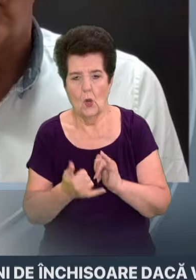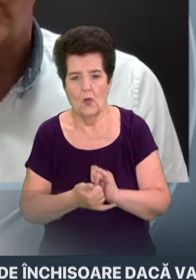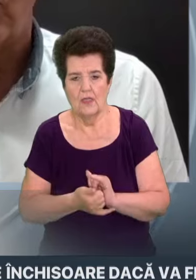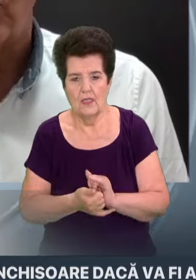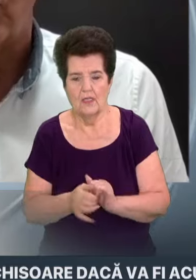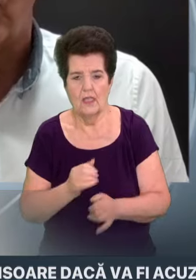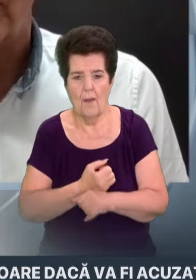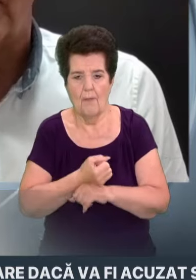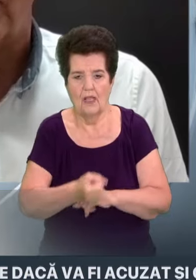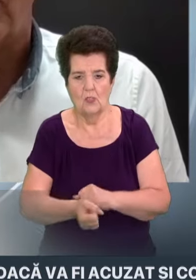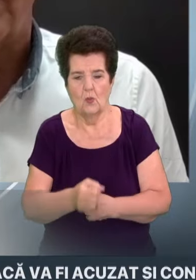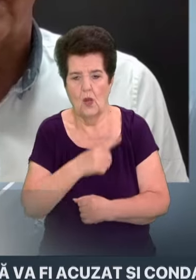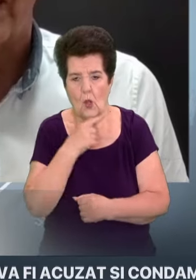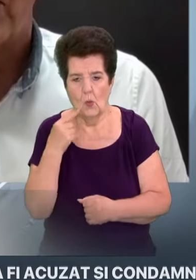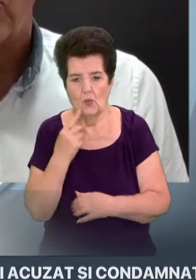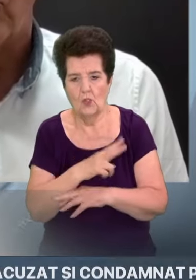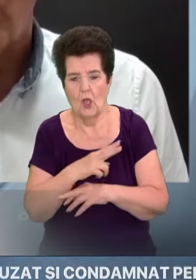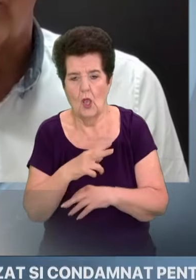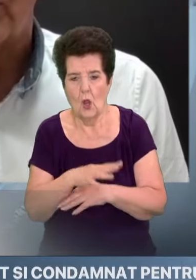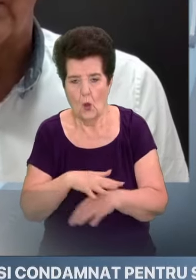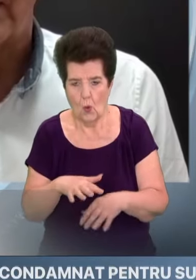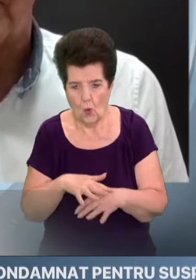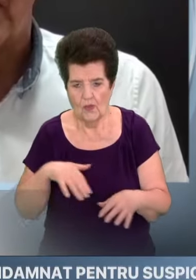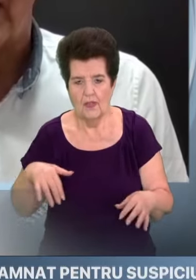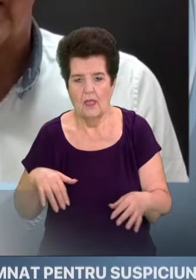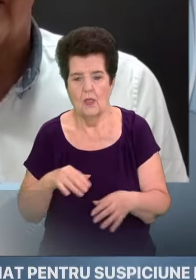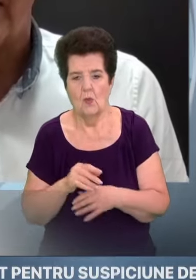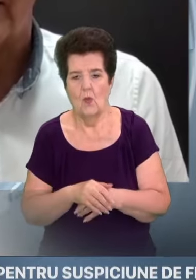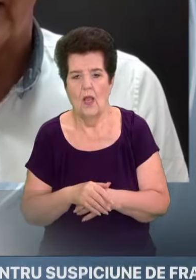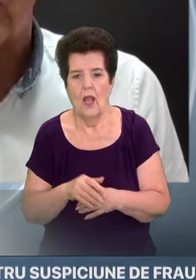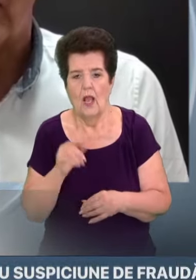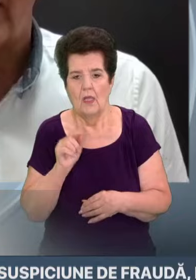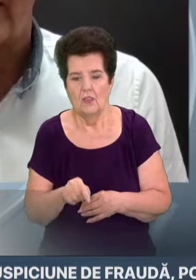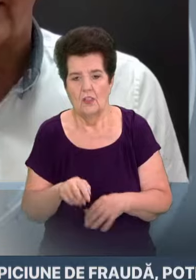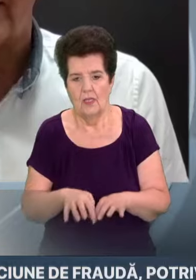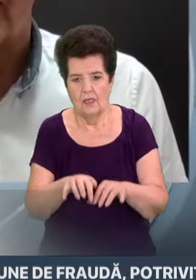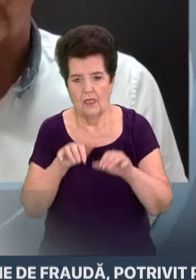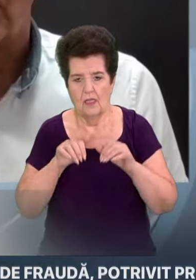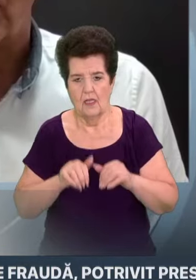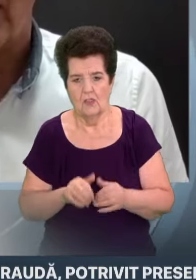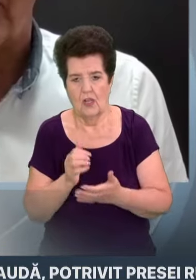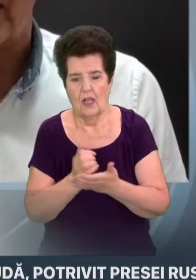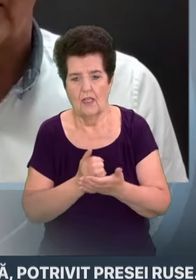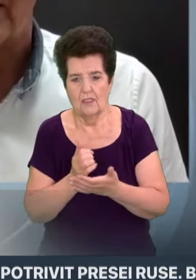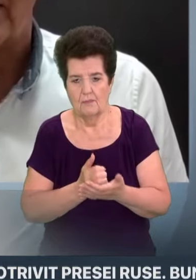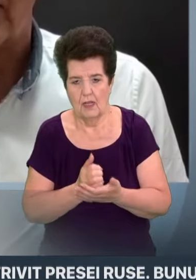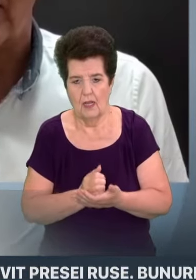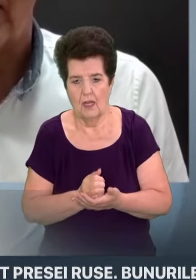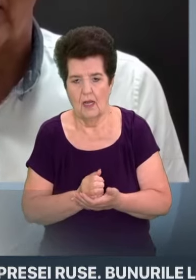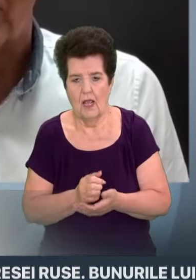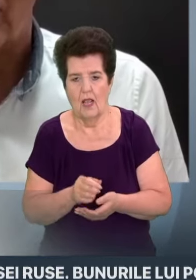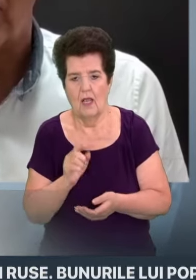presiunea rușilor continuă și nu au apărut semnale de retragerea rezervălor, nu neapărat